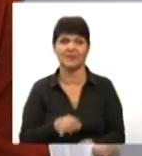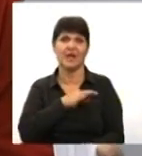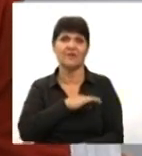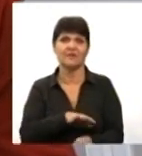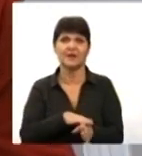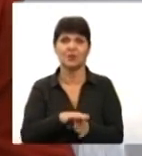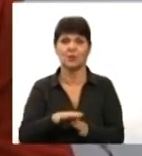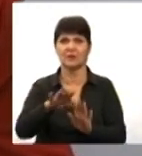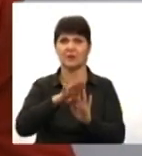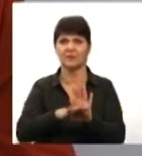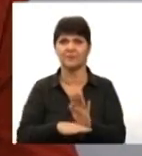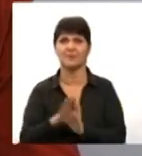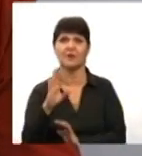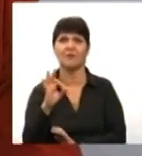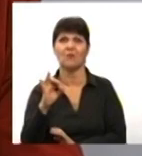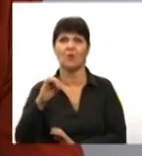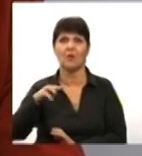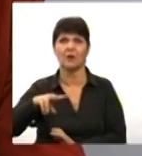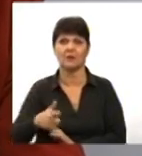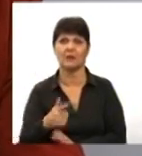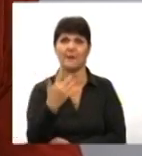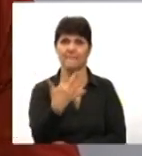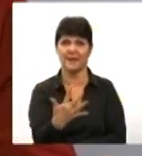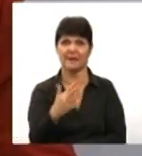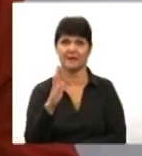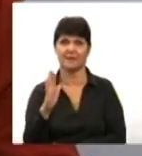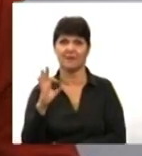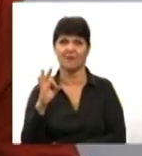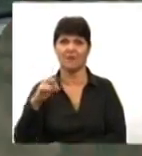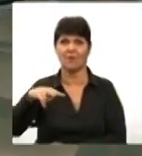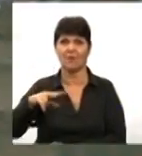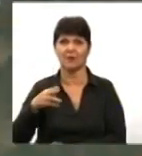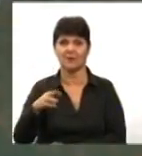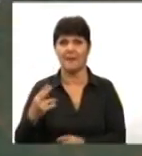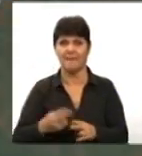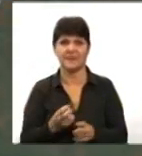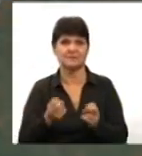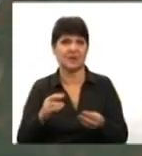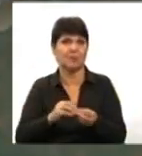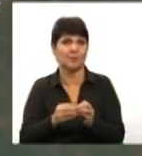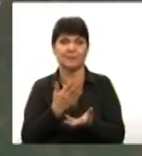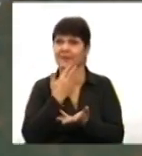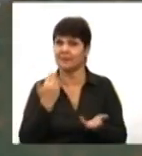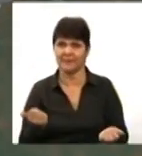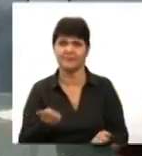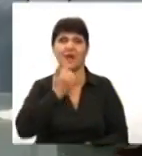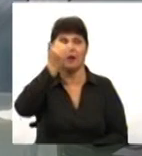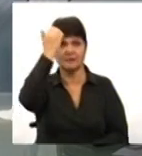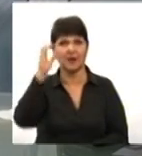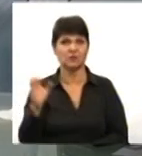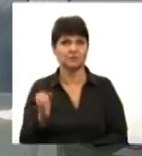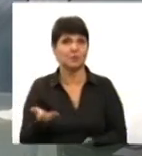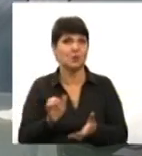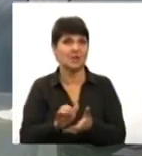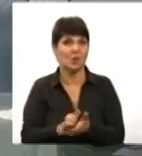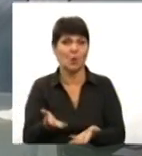нізковольтне живлення 5 вольт, тому і знов таки проблем з електробезпекою він не має. Дякуємо Сергію за те, що познайомили